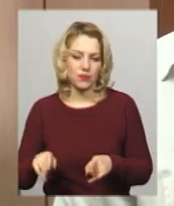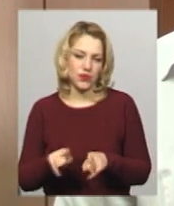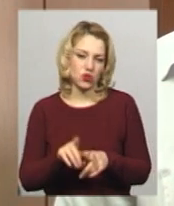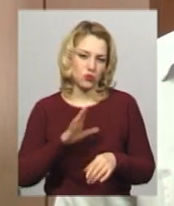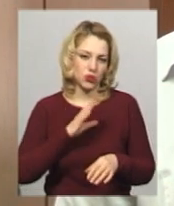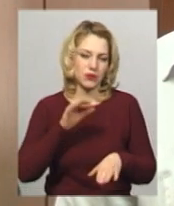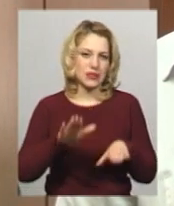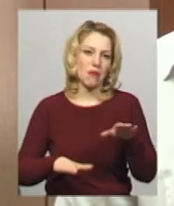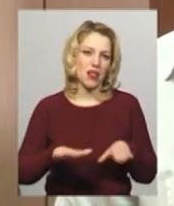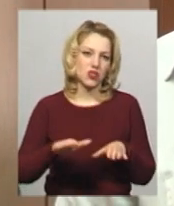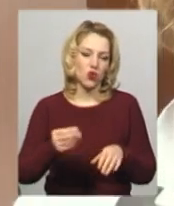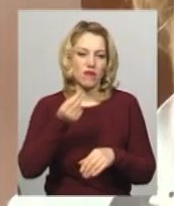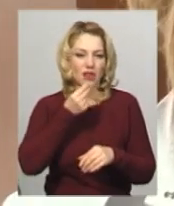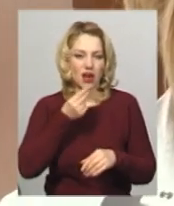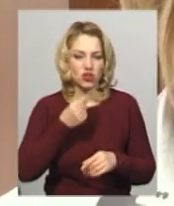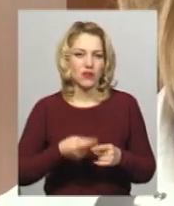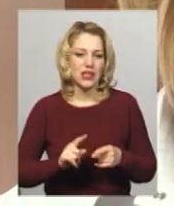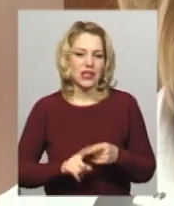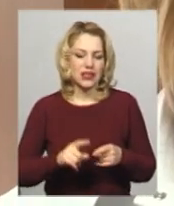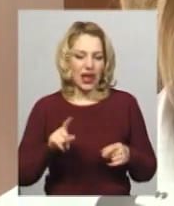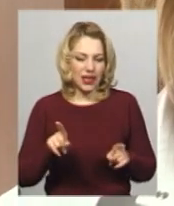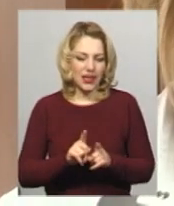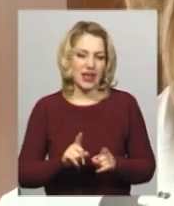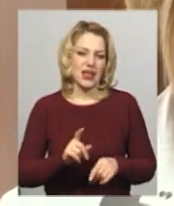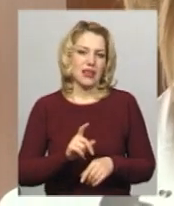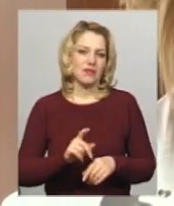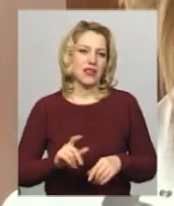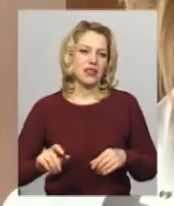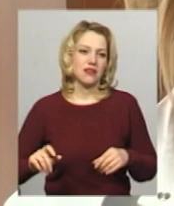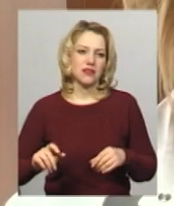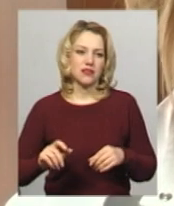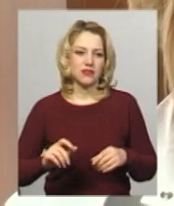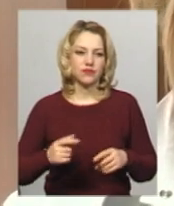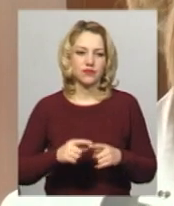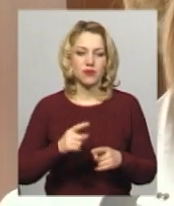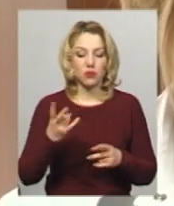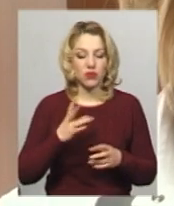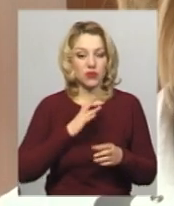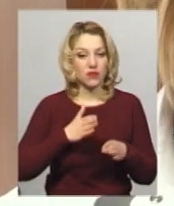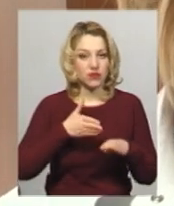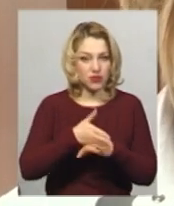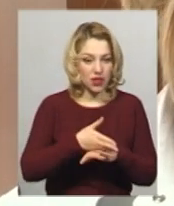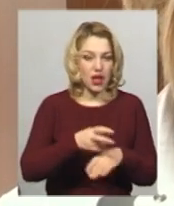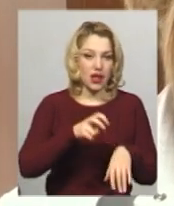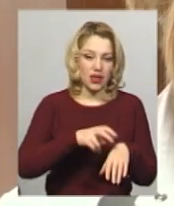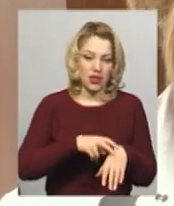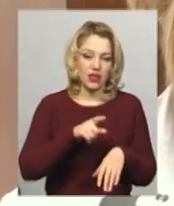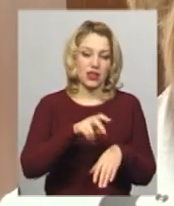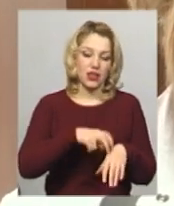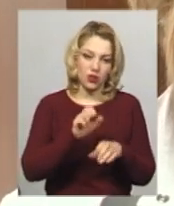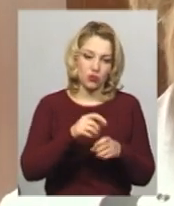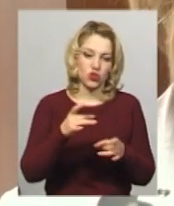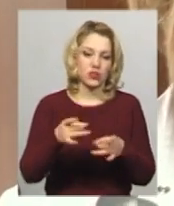бути збалансоване харчування. Таке загортування повинно починатися з відвідування лікаря, тобто тільки лікар може оцінити функціональний стан